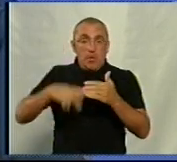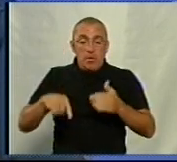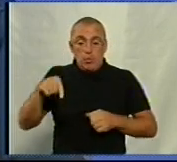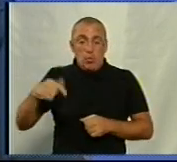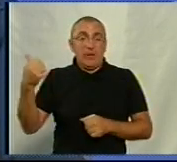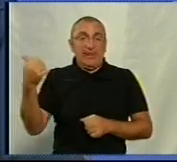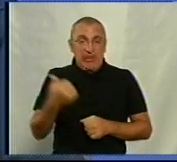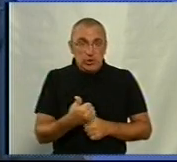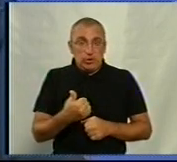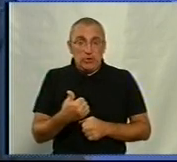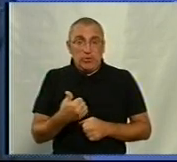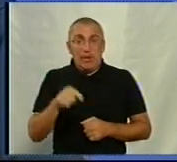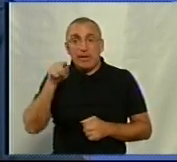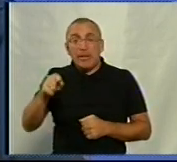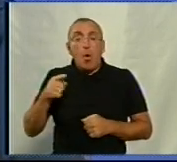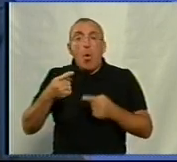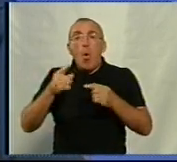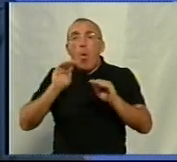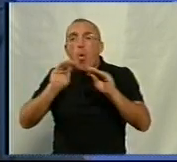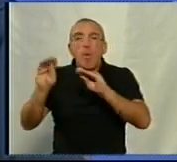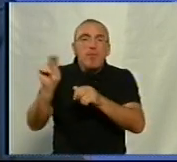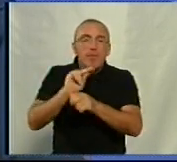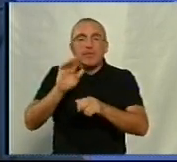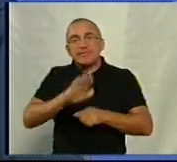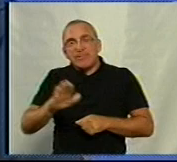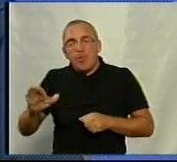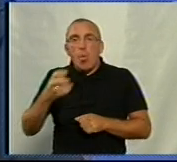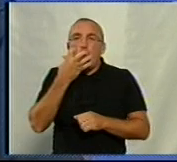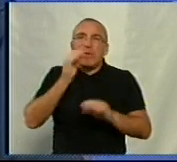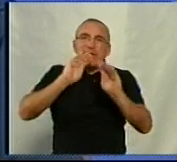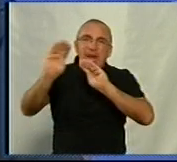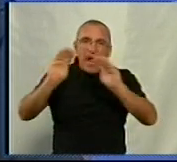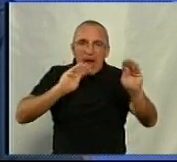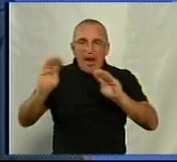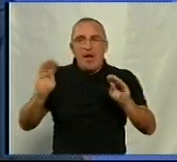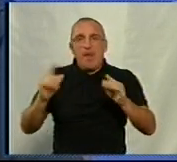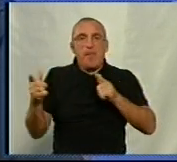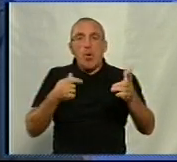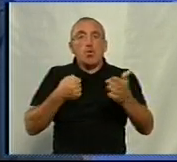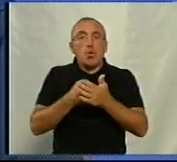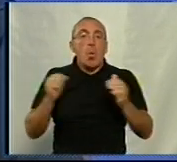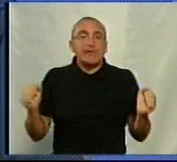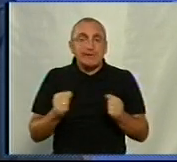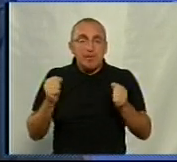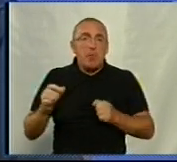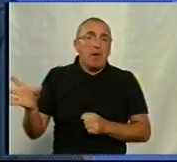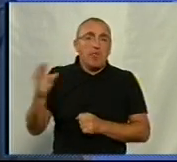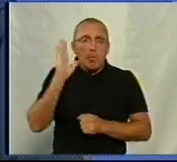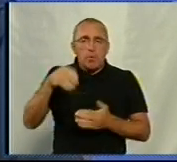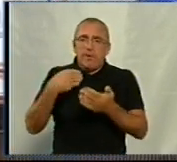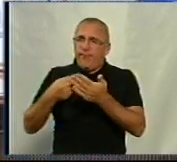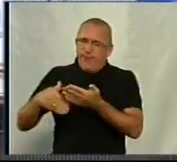цьому тижні, ті об'єкти, які стосуються садочків, утеплень, підготовки до зими і так далі, абсолютно всі будуть